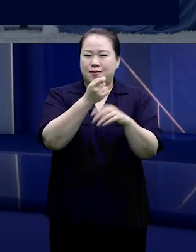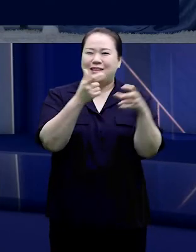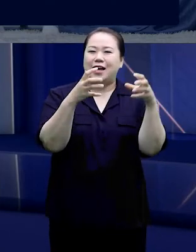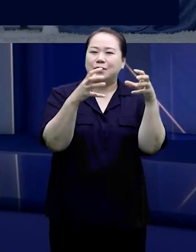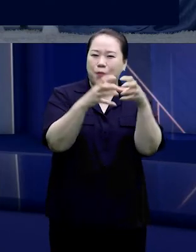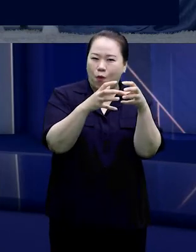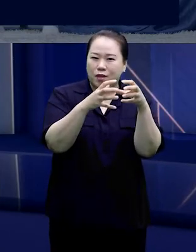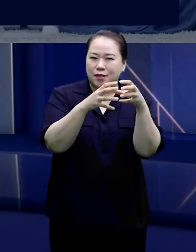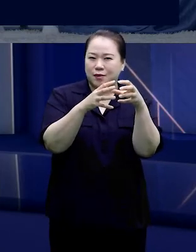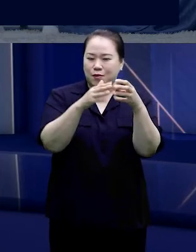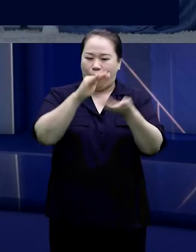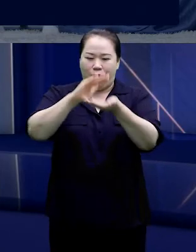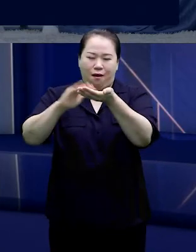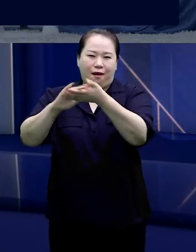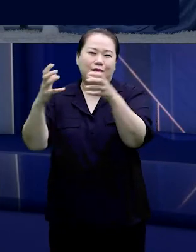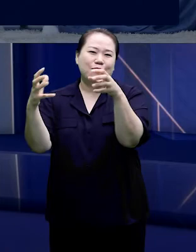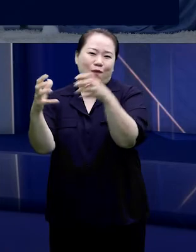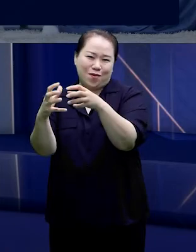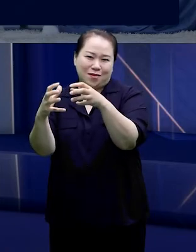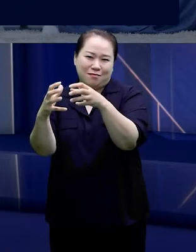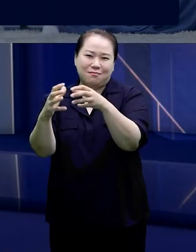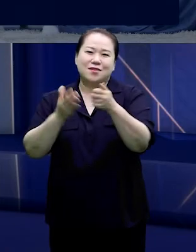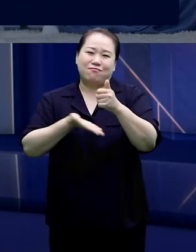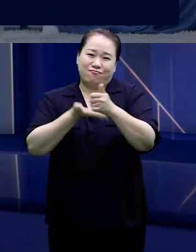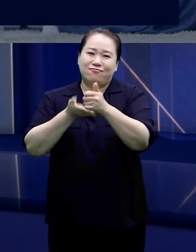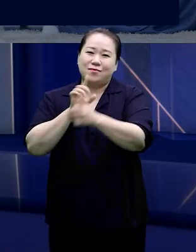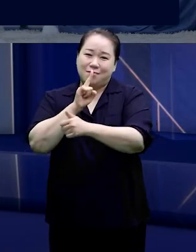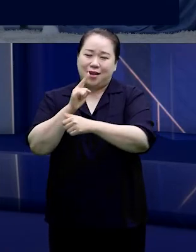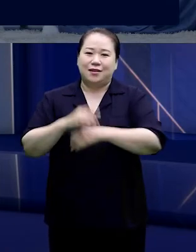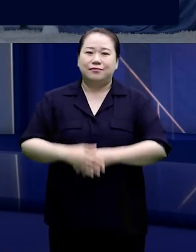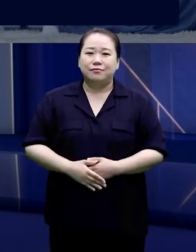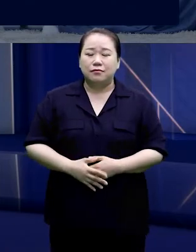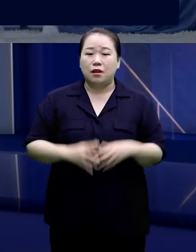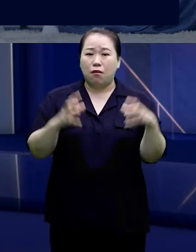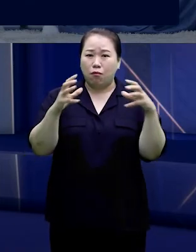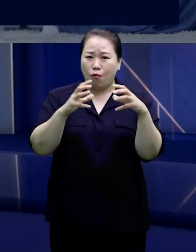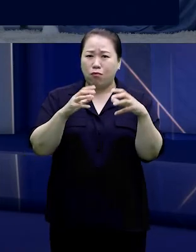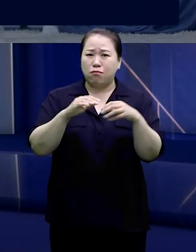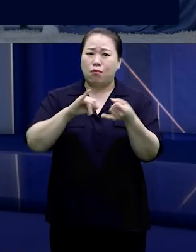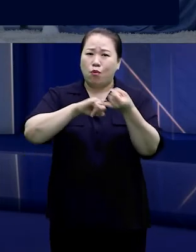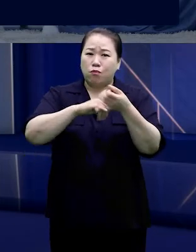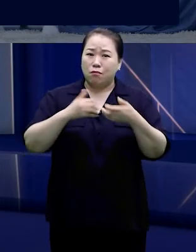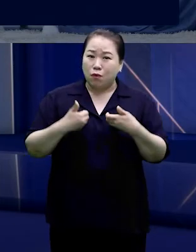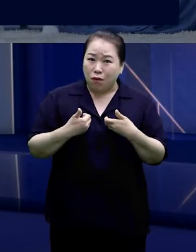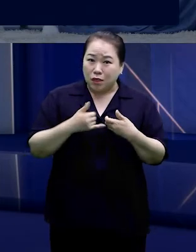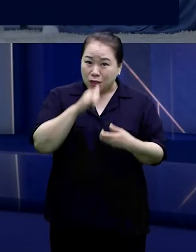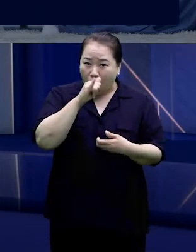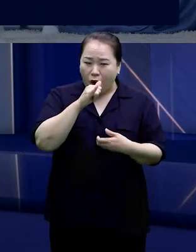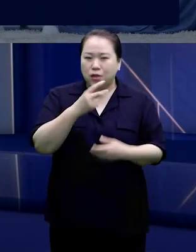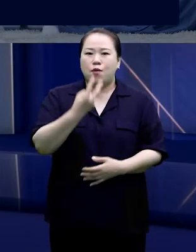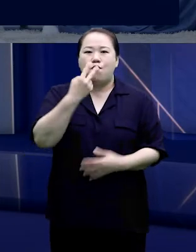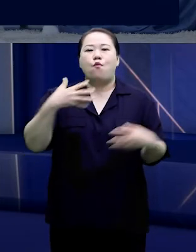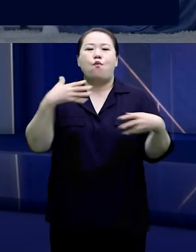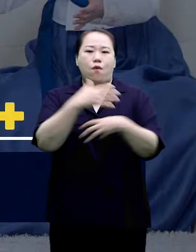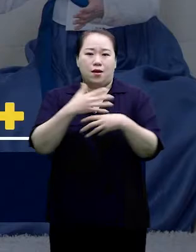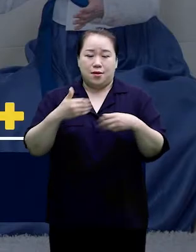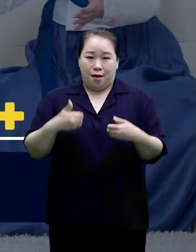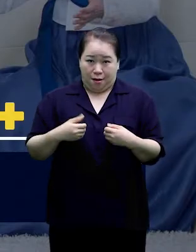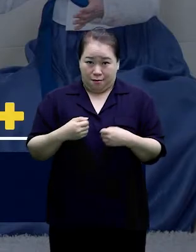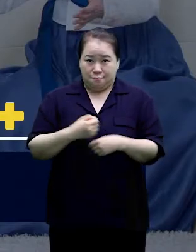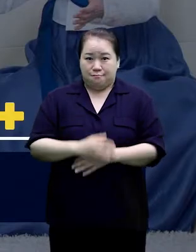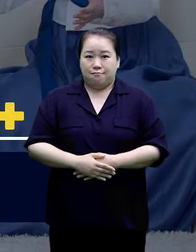시차 모임을 권고하고 있습니다. 모임이 불가피하신 경우에는 주기적으로 환기를 해주시고